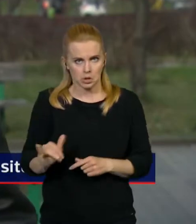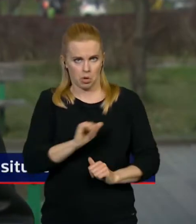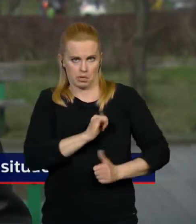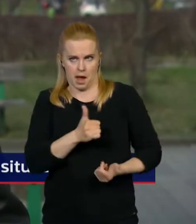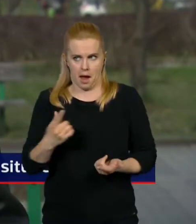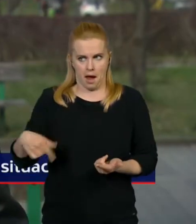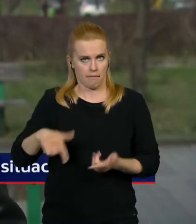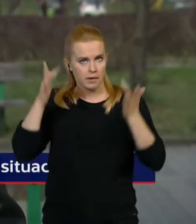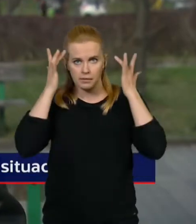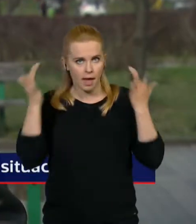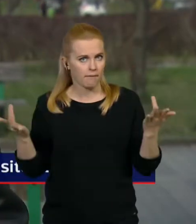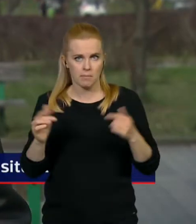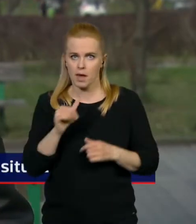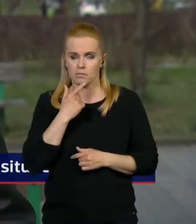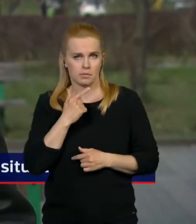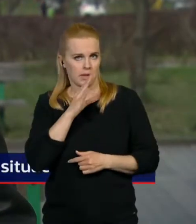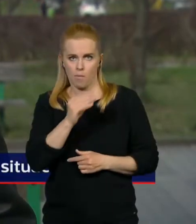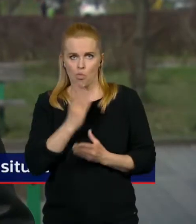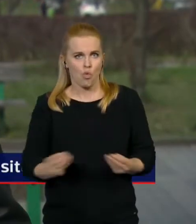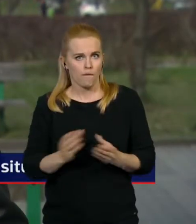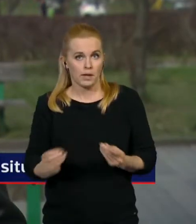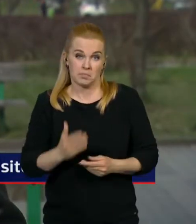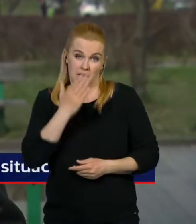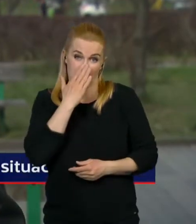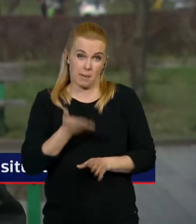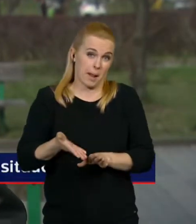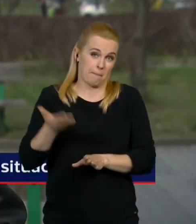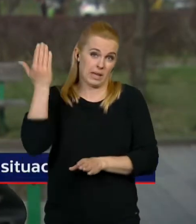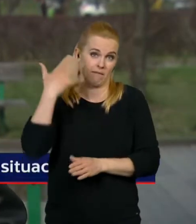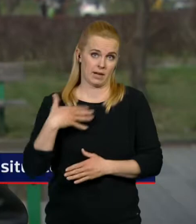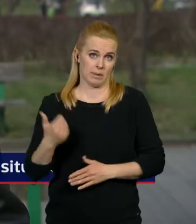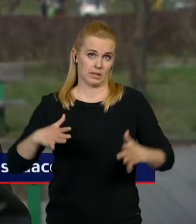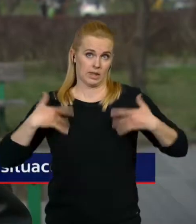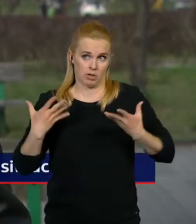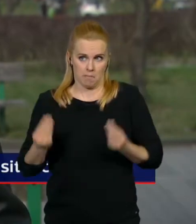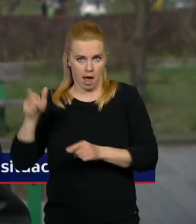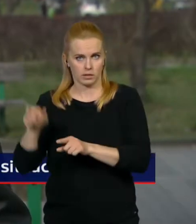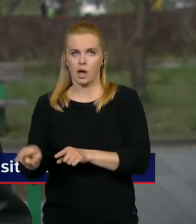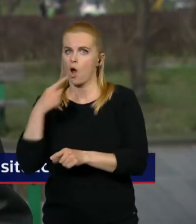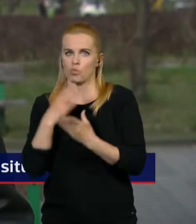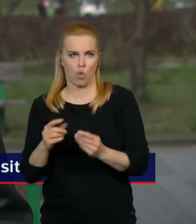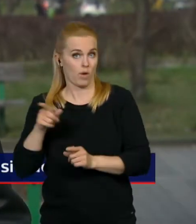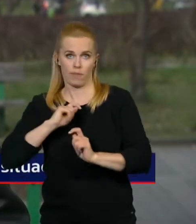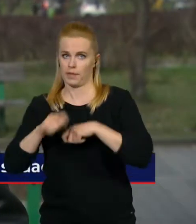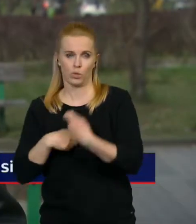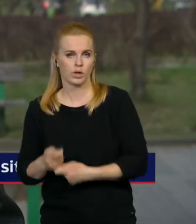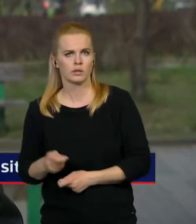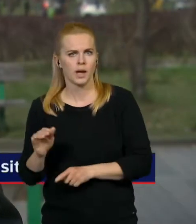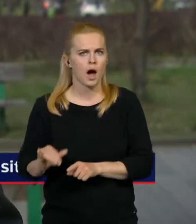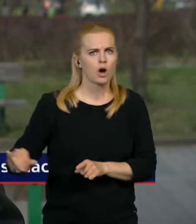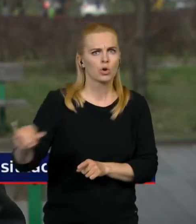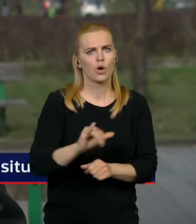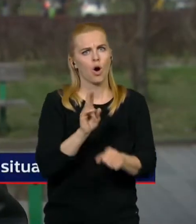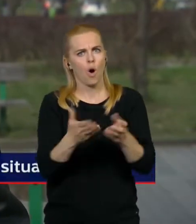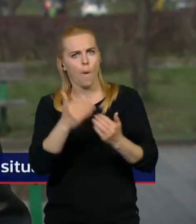Dostali jsme informace, že to byla akce bývalého ministra Blatného, ten tvrdí, že on to neudělal a vlastně vůbec nevíme, kdo to do těch